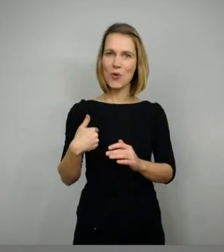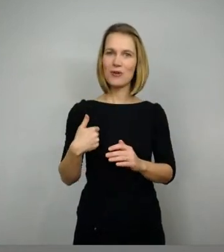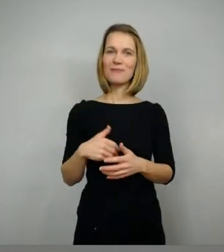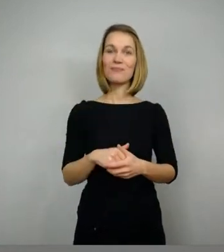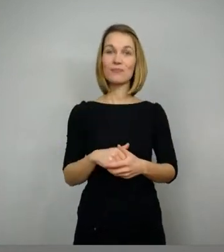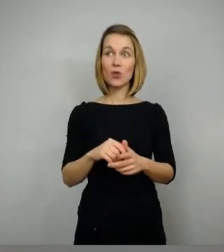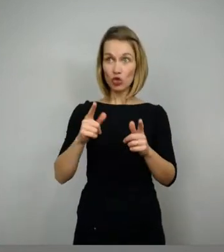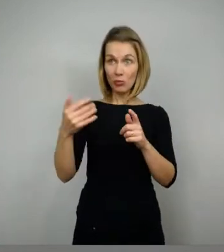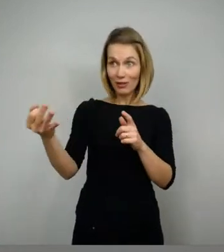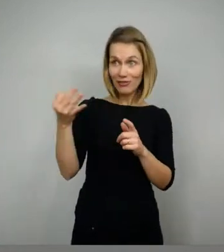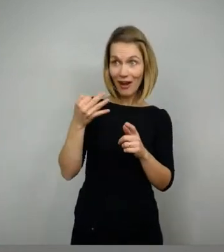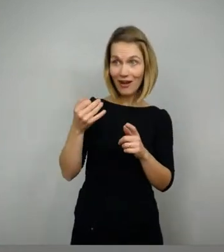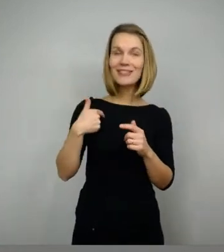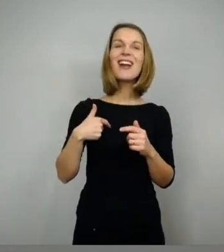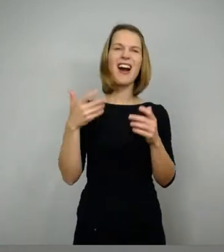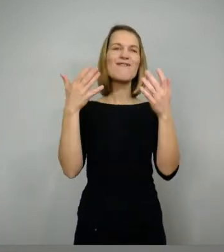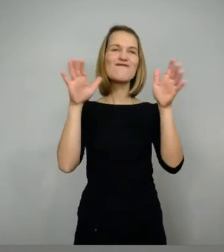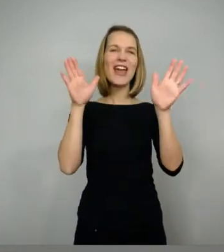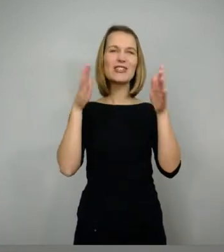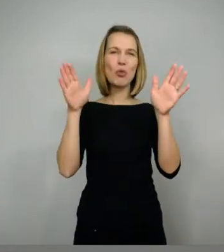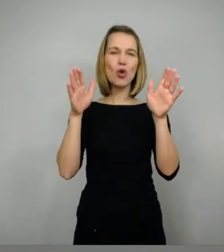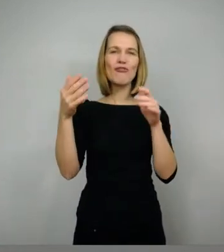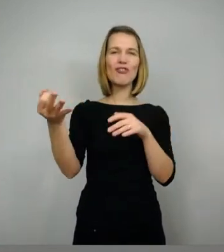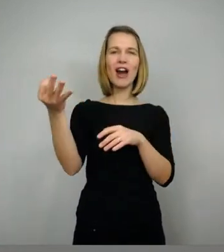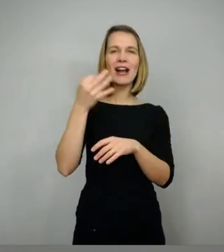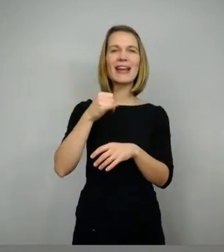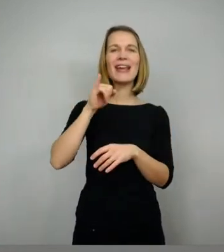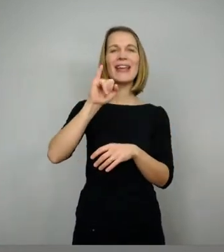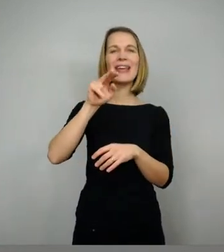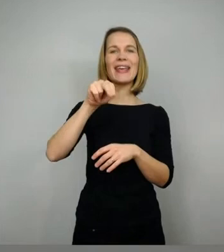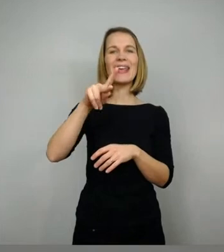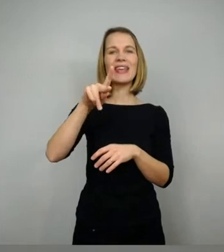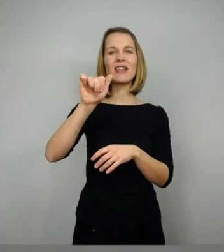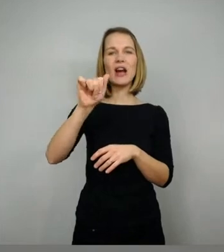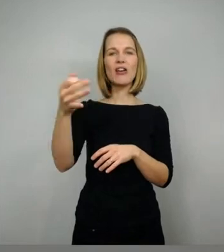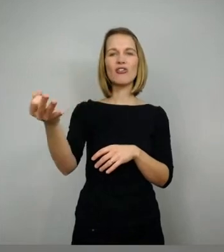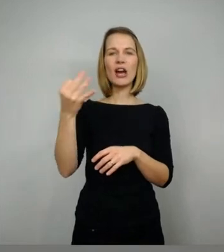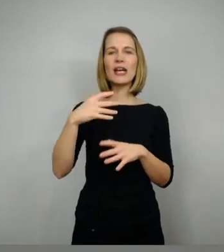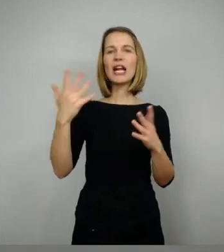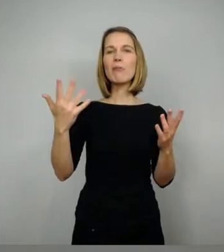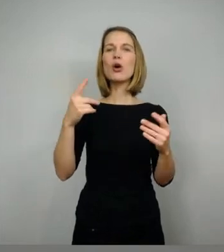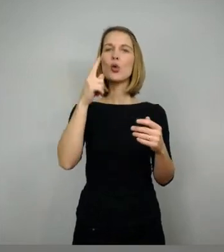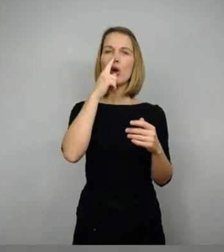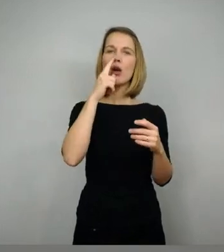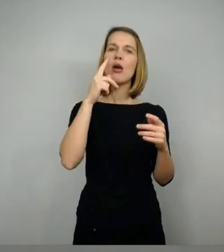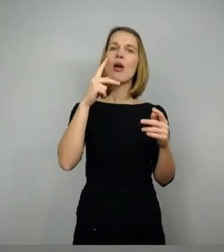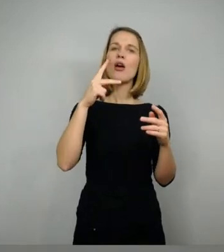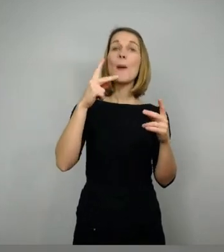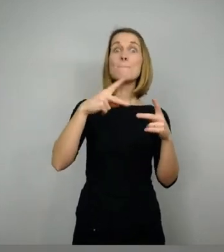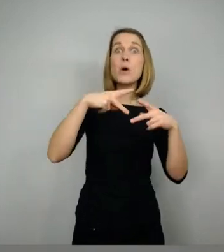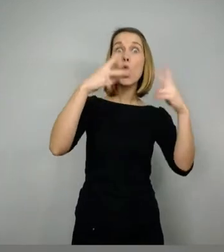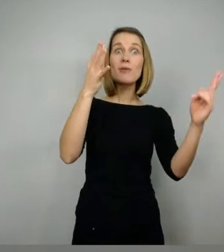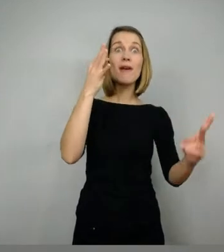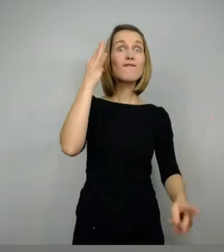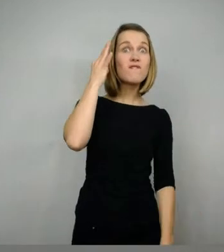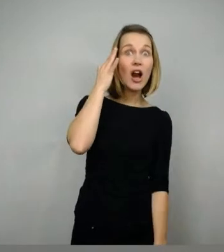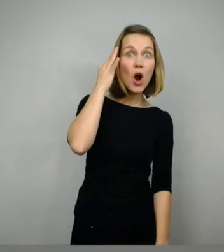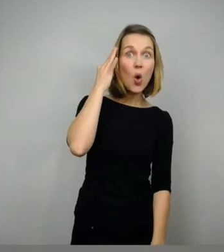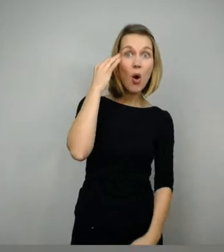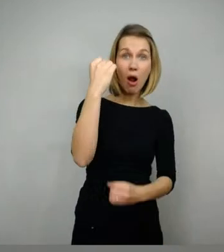Facebook fragt Inka, gab es denn auch berühmte Heldinnen oder sind das eher nur Männer? Ich denke mal, du kommst vielleicht auch noch darauf zu sprechen. Ja, gute Frage.